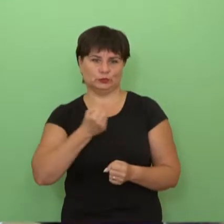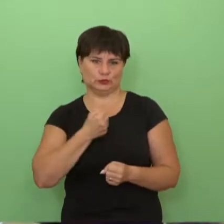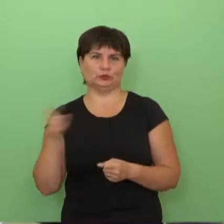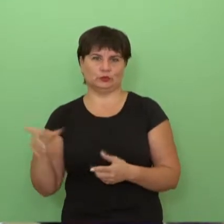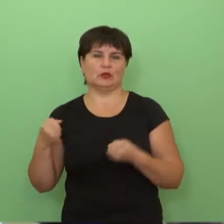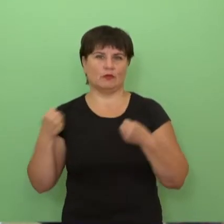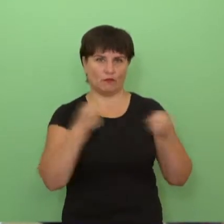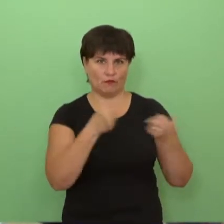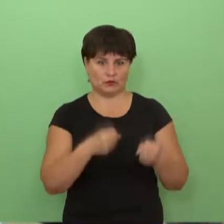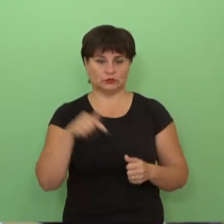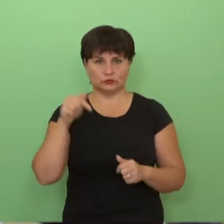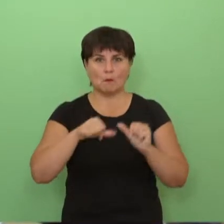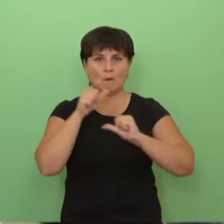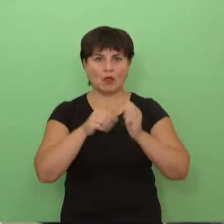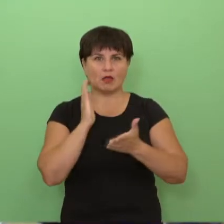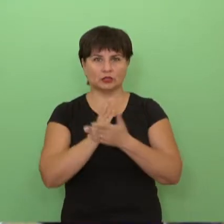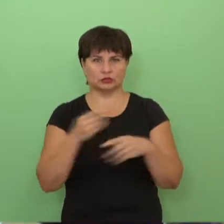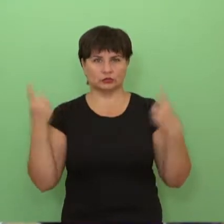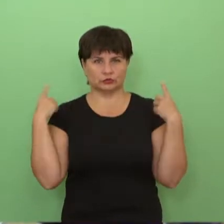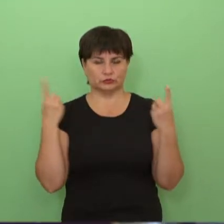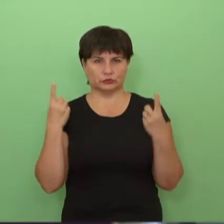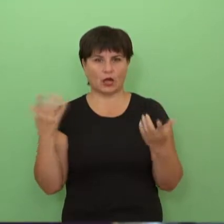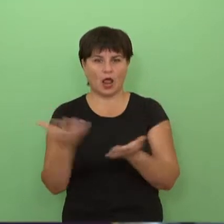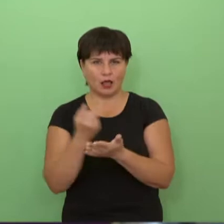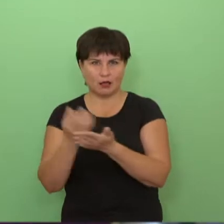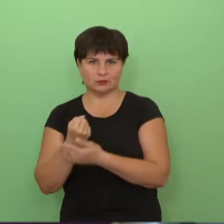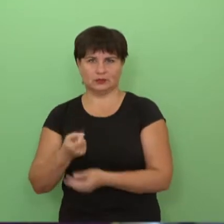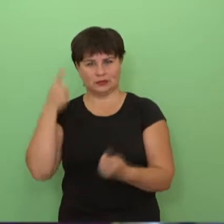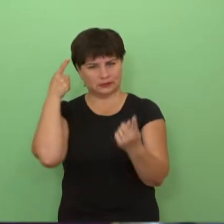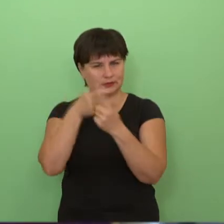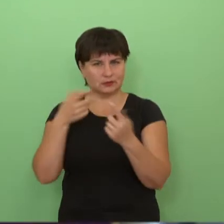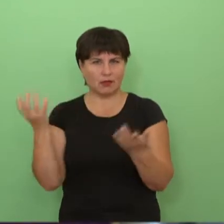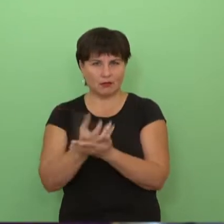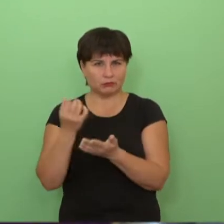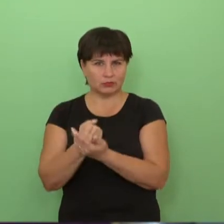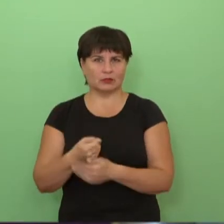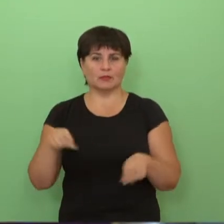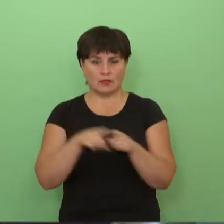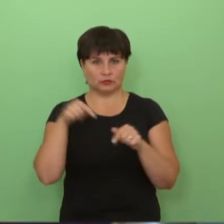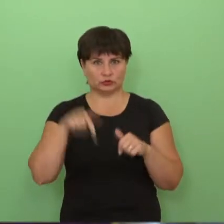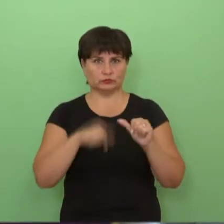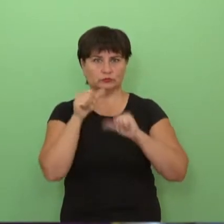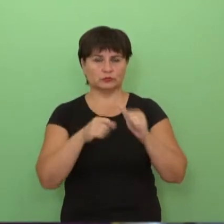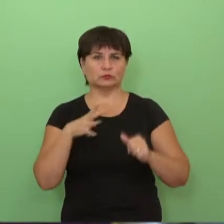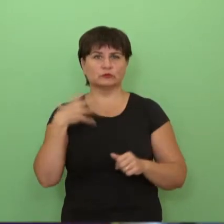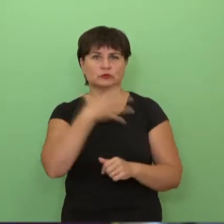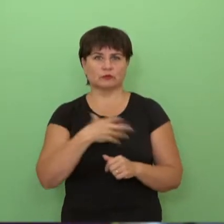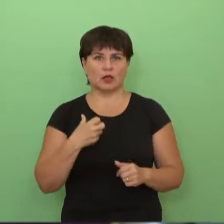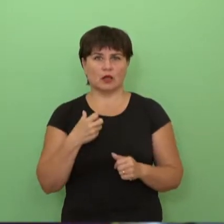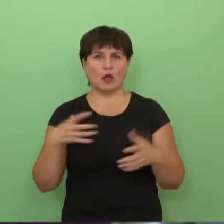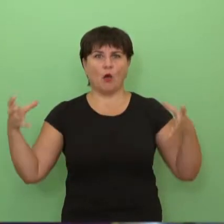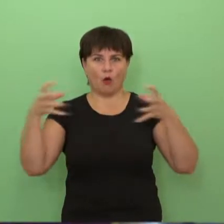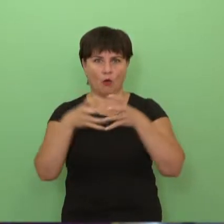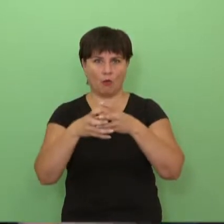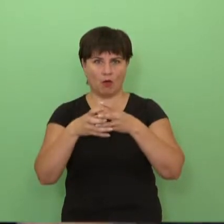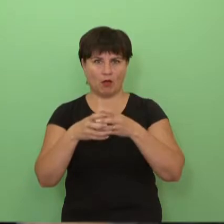nuvažiuoti. Tie metai buvo didelių atradimų, didelių iššūkių ir didelio tikslo metai. Dar šitie du metai buvo nepaprastai